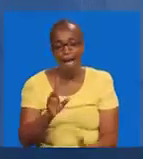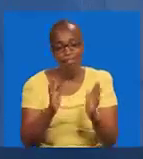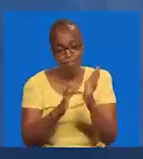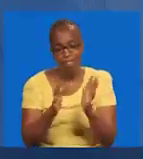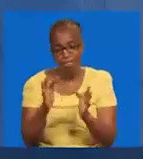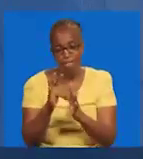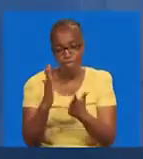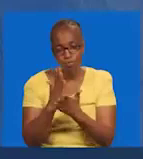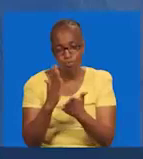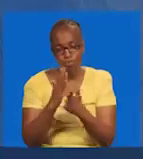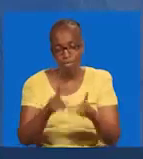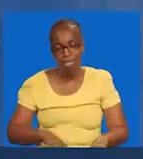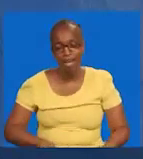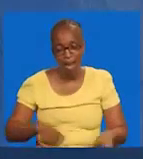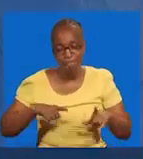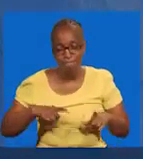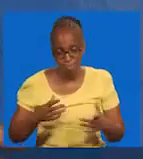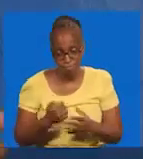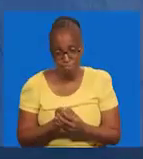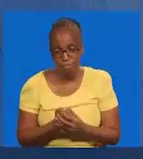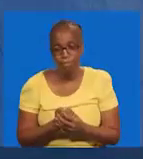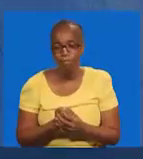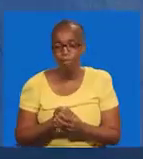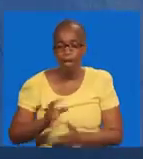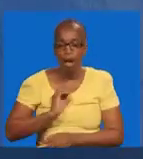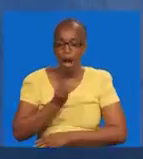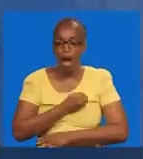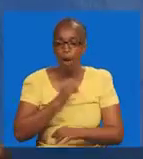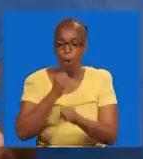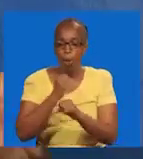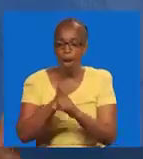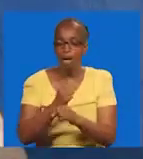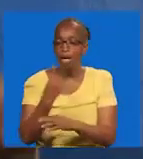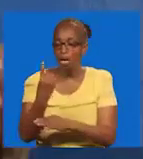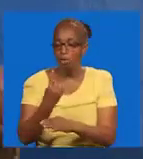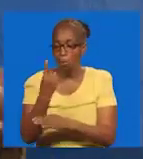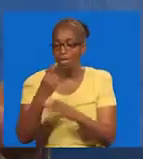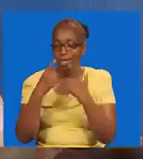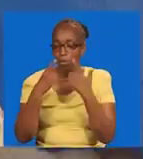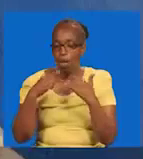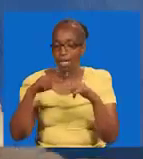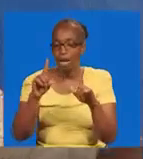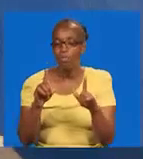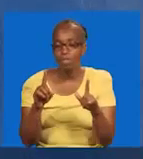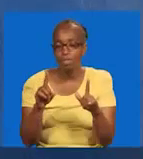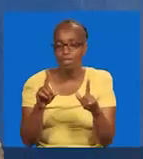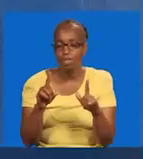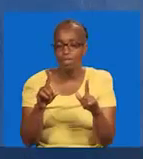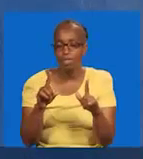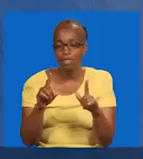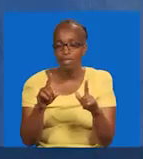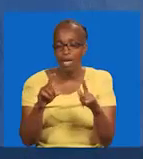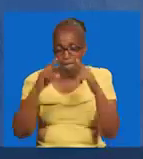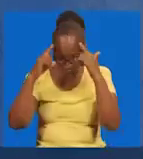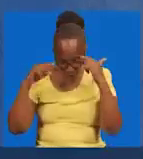yuhai. Yesu mtetezi. Yupo. Kazi yetu ni kutangaza ushindi. Kwa